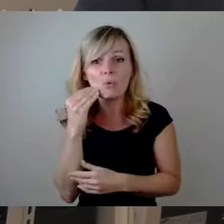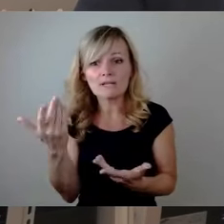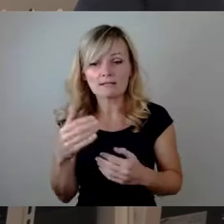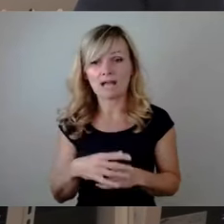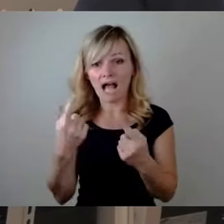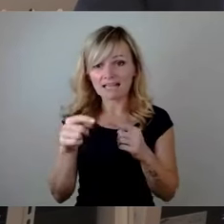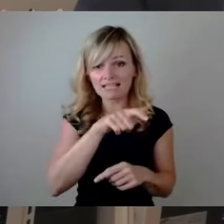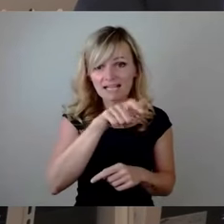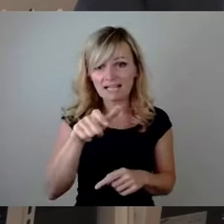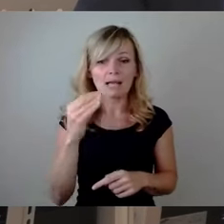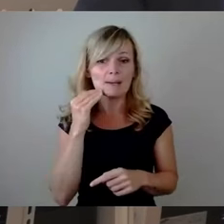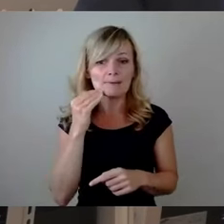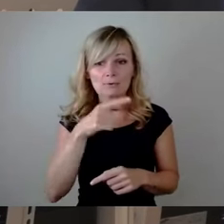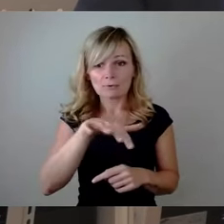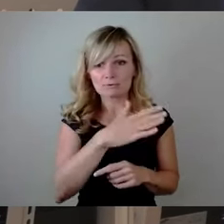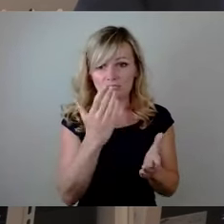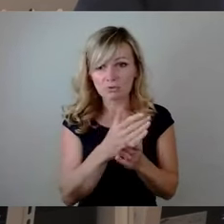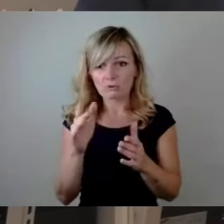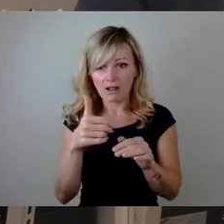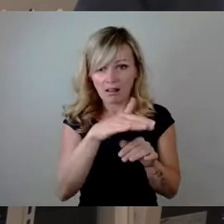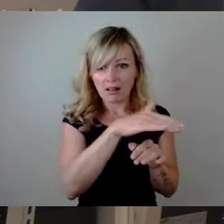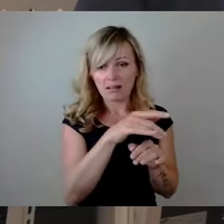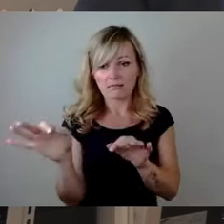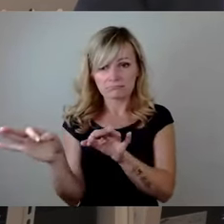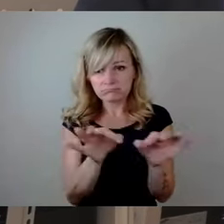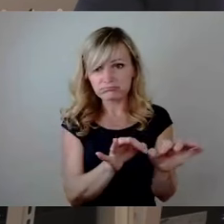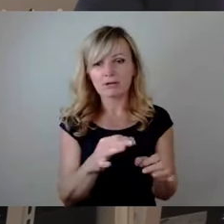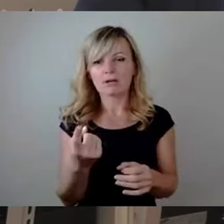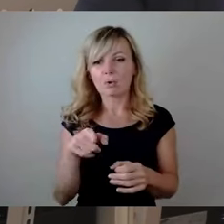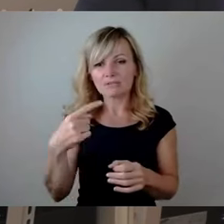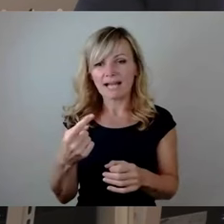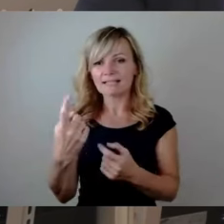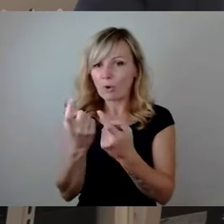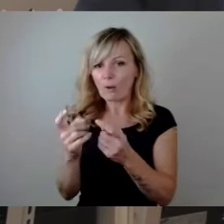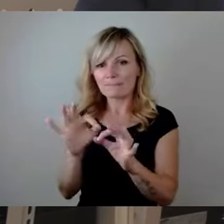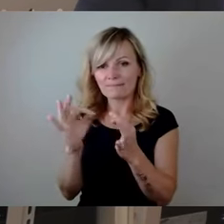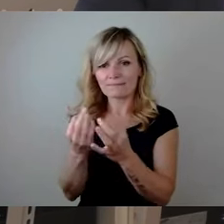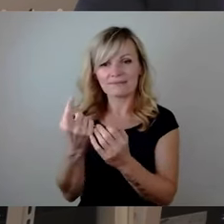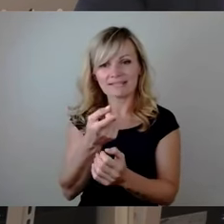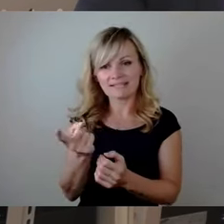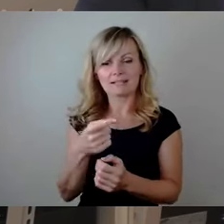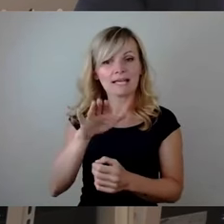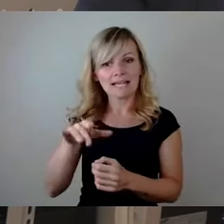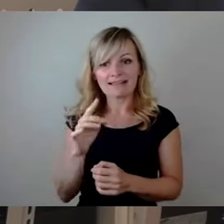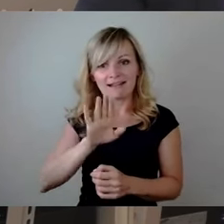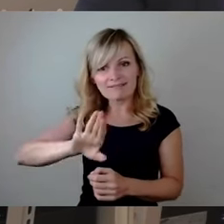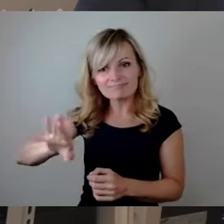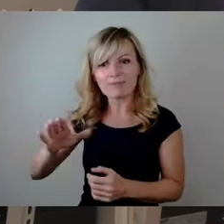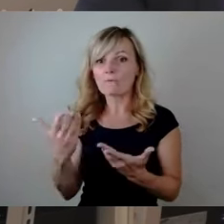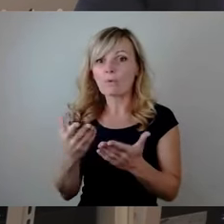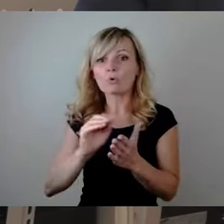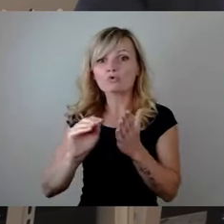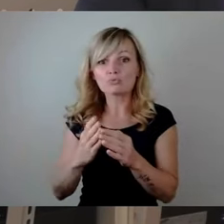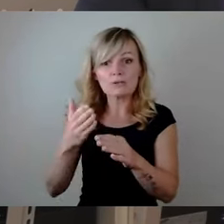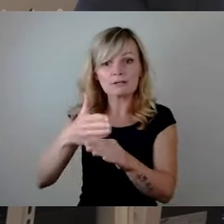derzeit in unserer Stadt schon wohnen? Wo gehen eigentlich die Kinder der Menschen dann zur Schule? Wie tun wir insgesamt unsere Infrastruktur in den